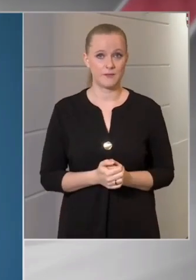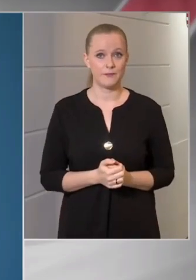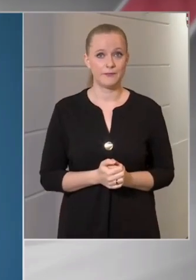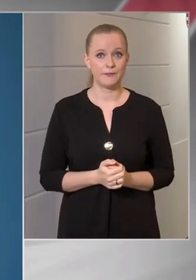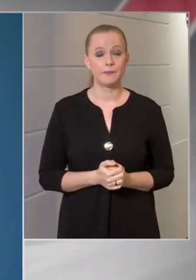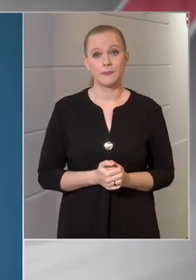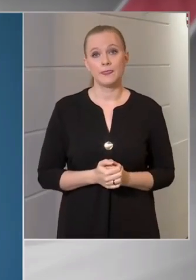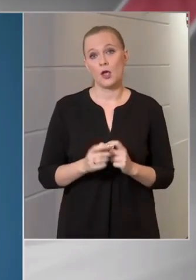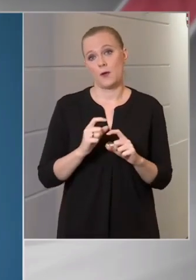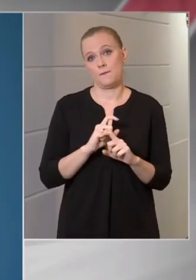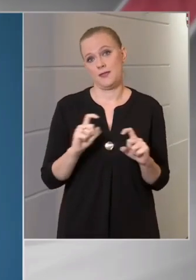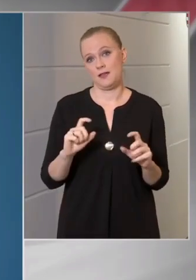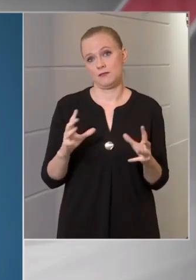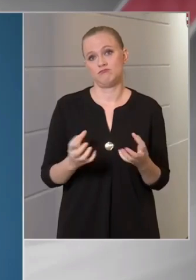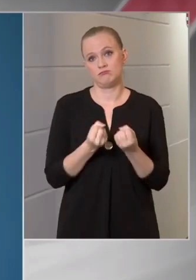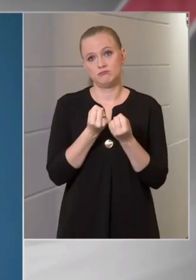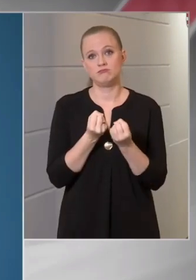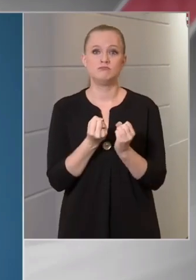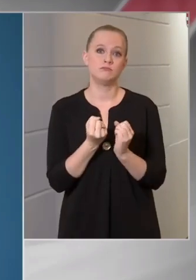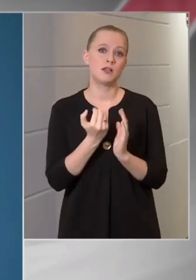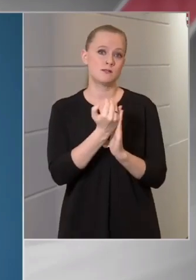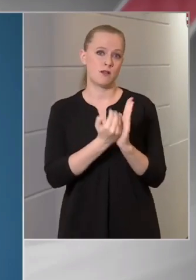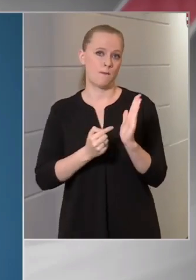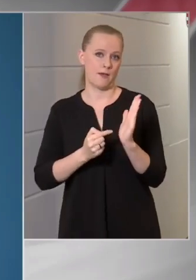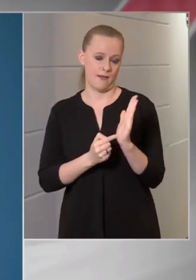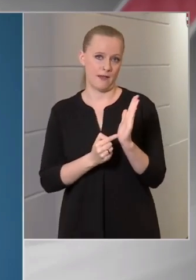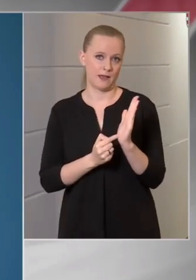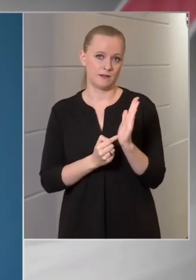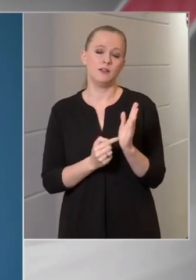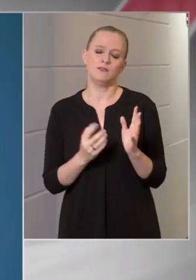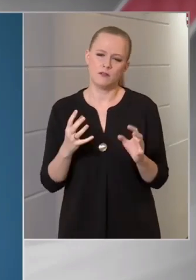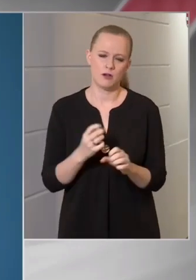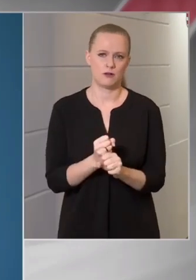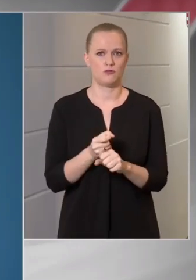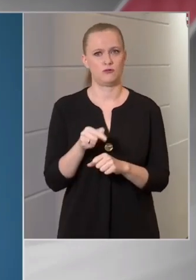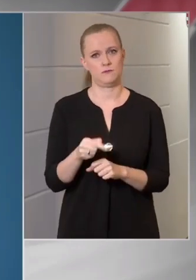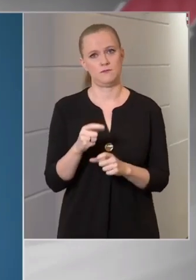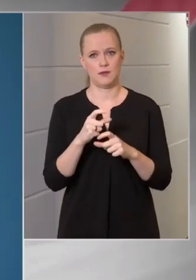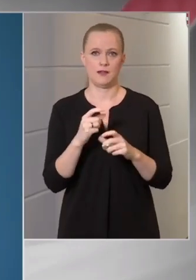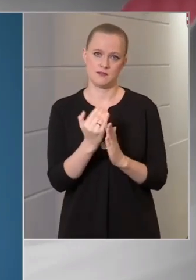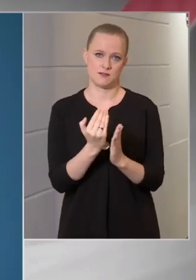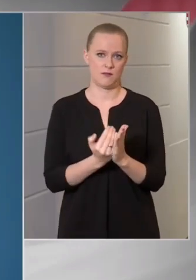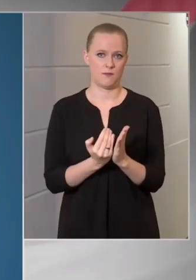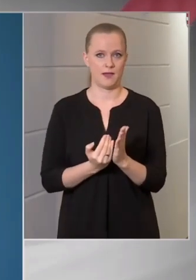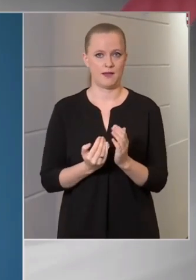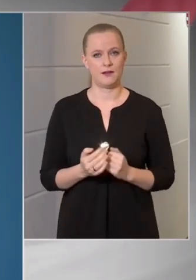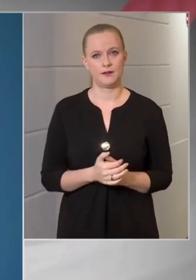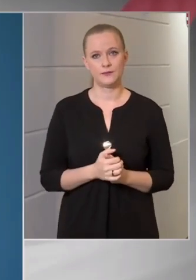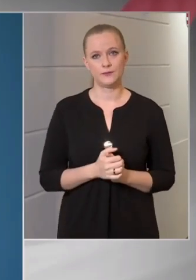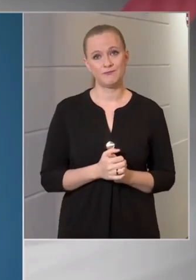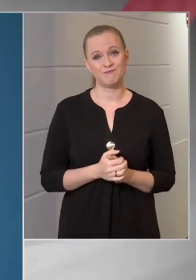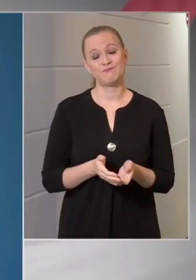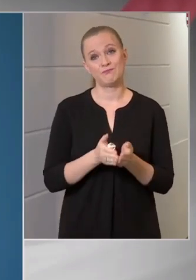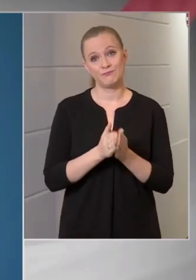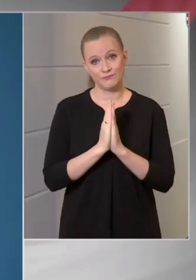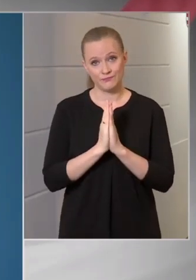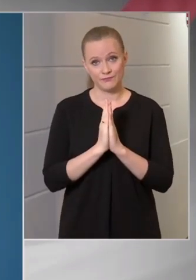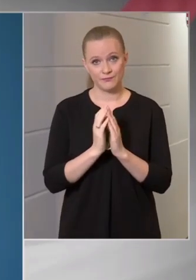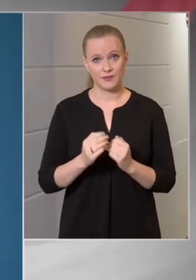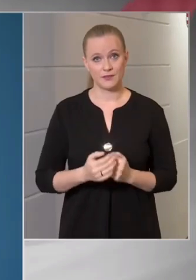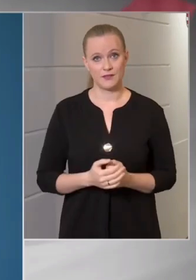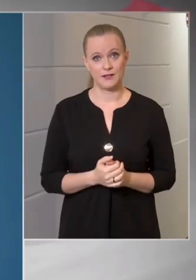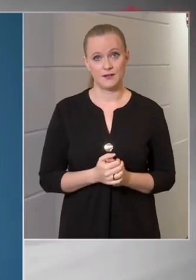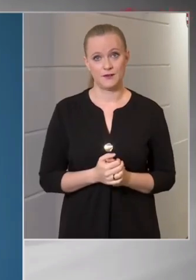megfogalmazódott ez a szabály, tartsuk be ezt a szabályt, és kérem, hogy